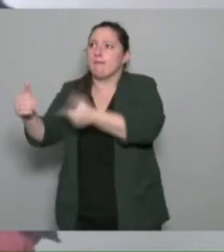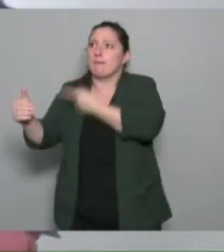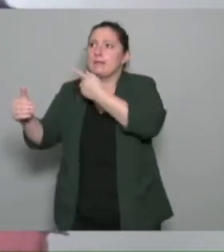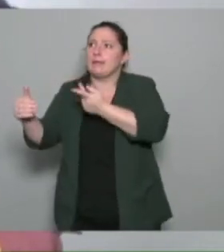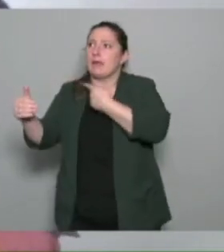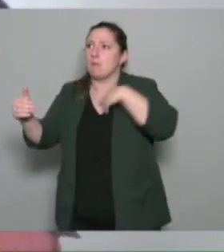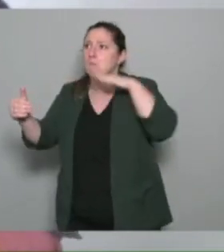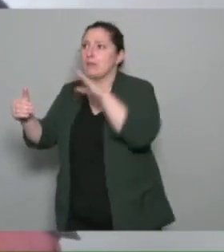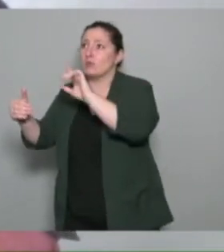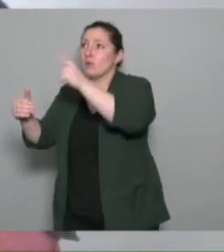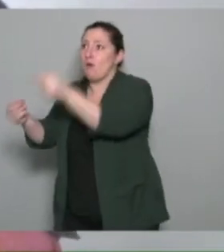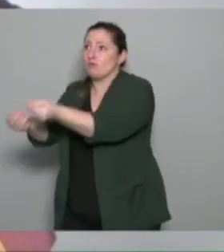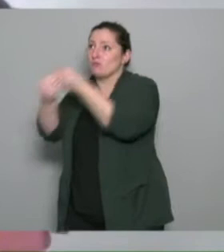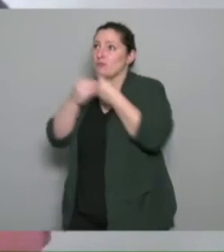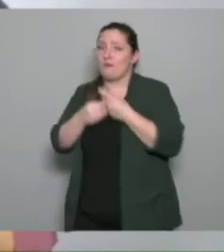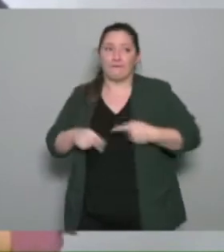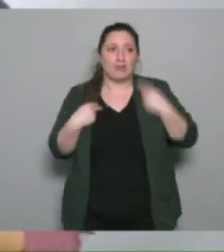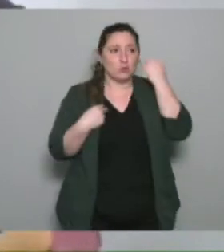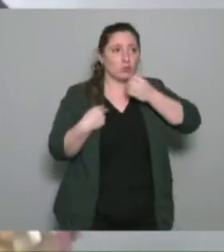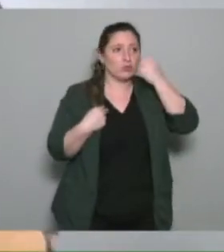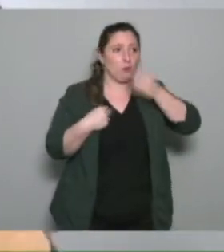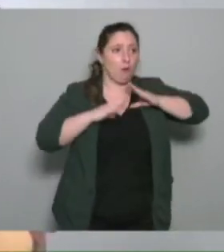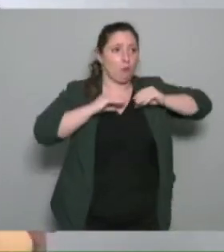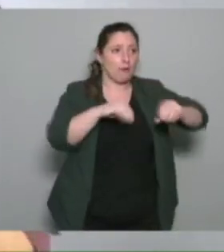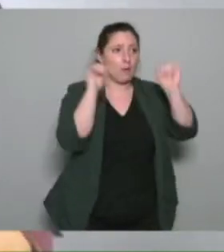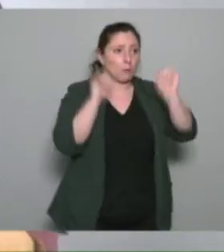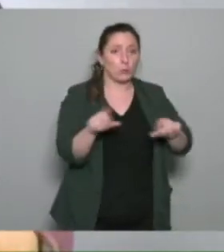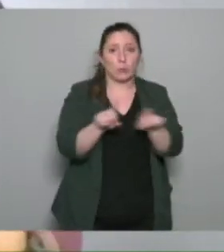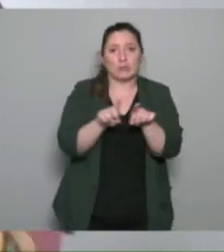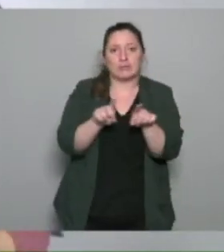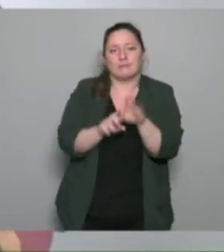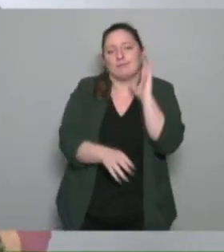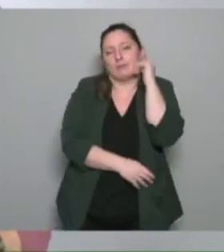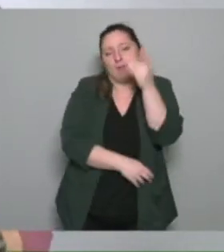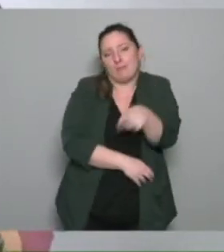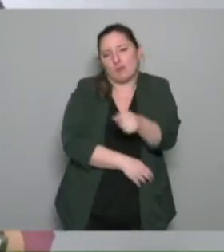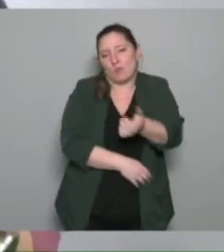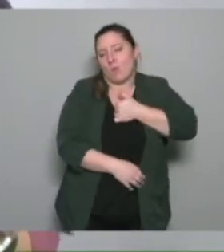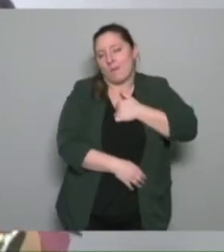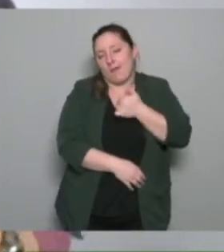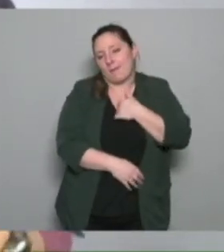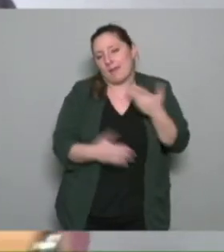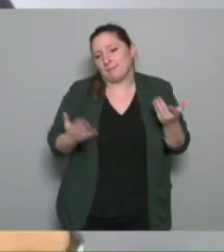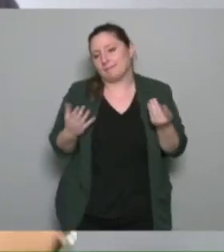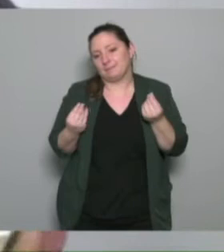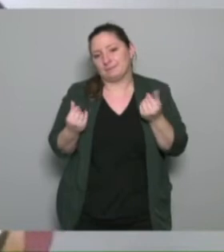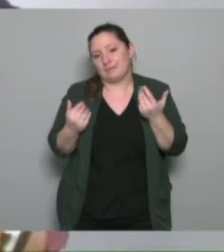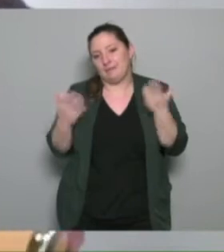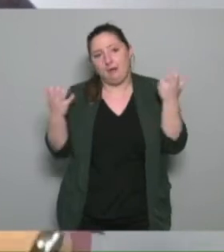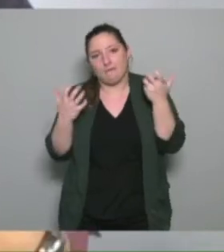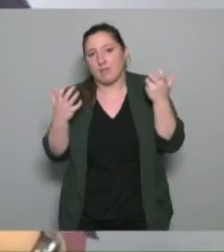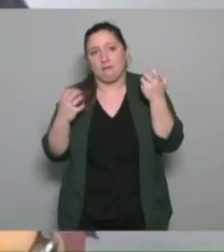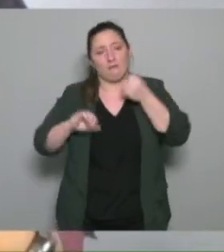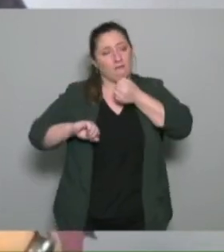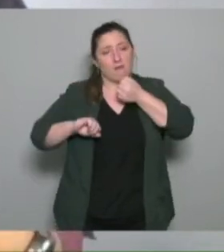donc moi bien sûr je tiens à cœur tout ce qui est justement l'application le changement